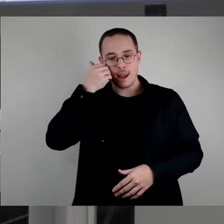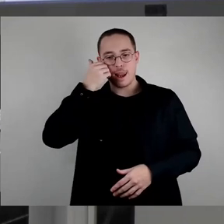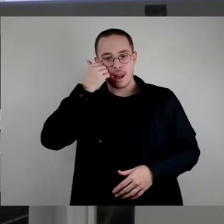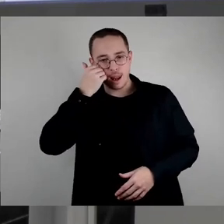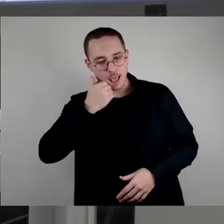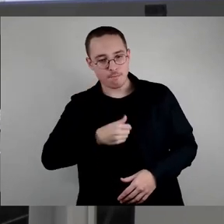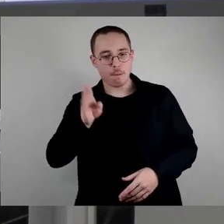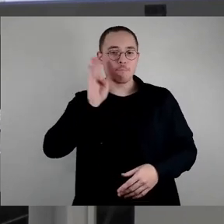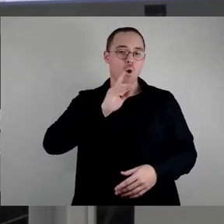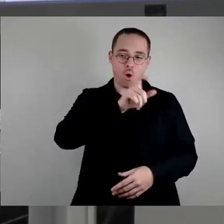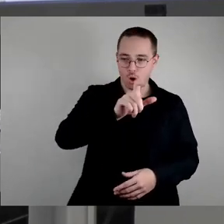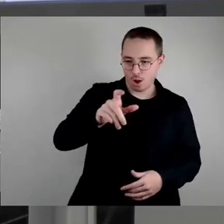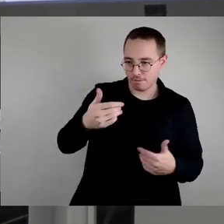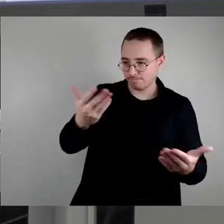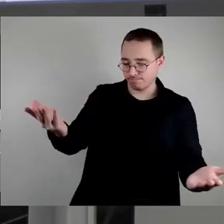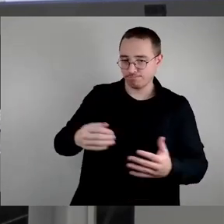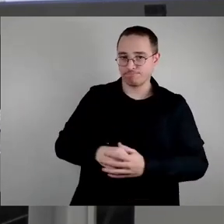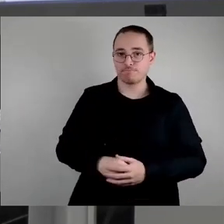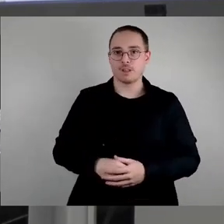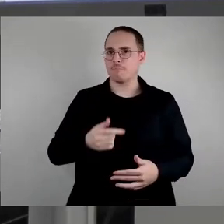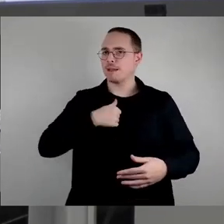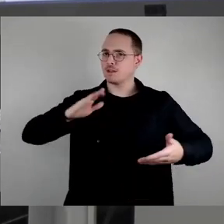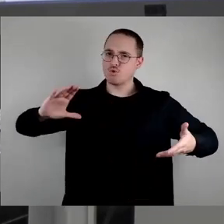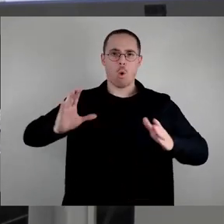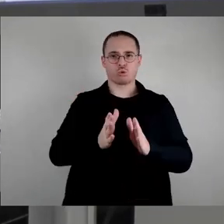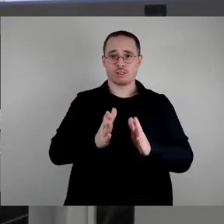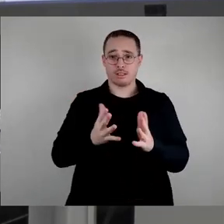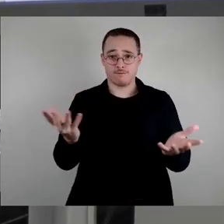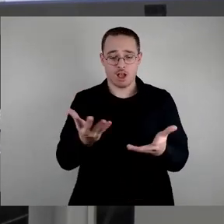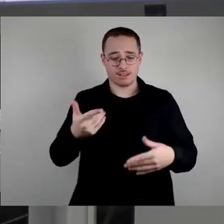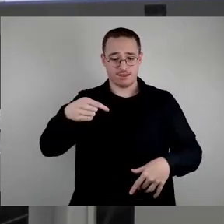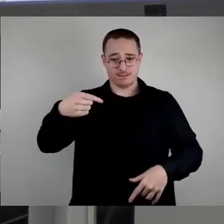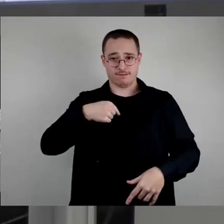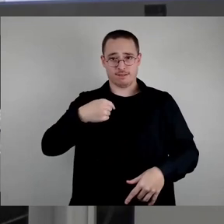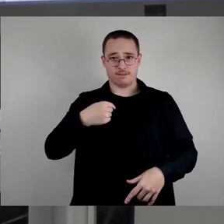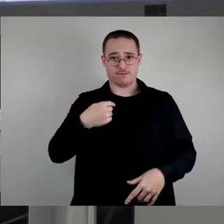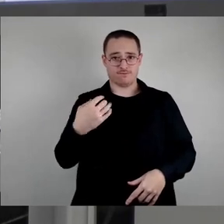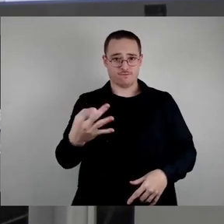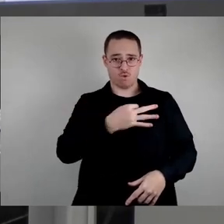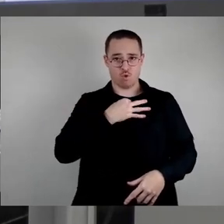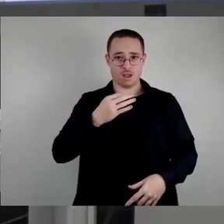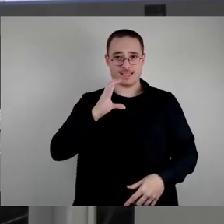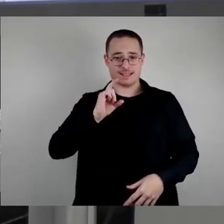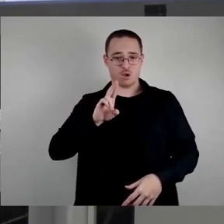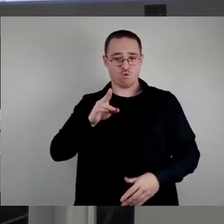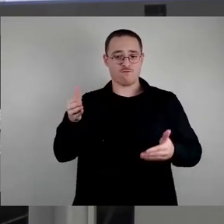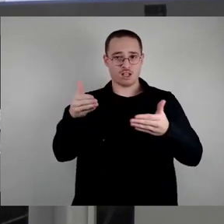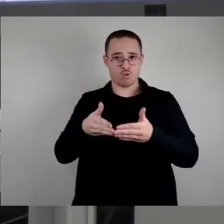ich kann es ganz kurz machen, für die CDU-Fraktion ist ebenfalls das Budget für die